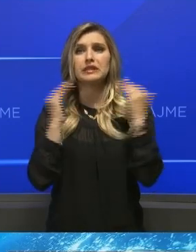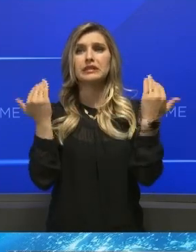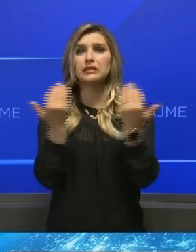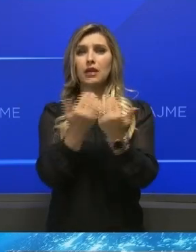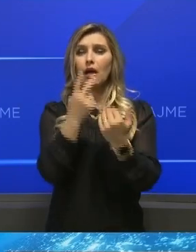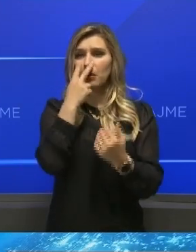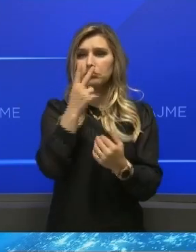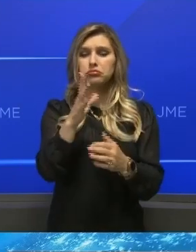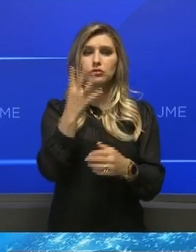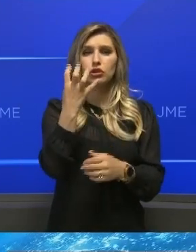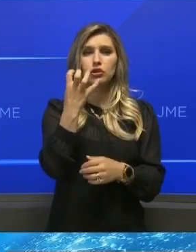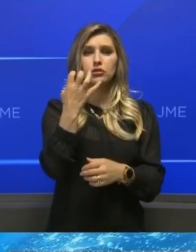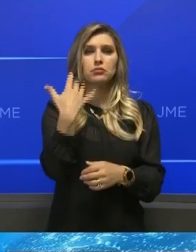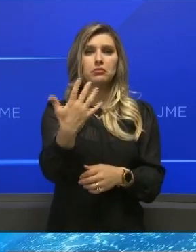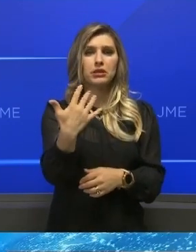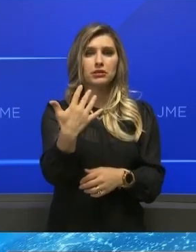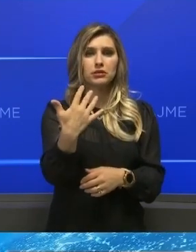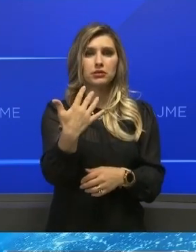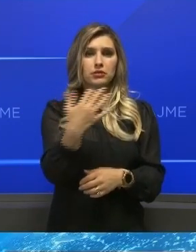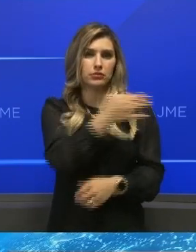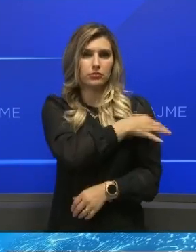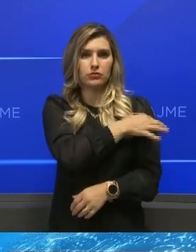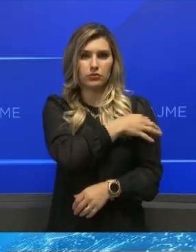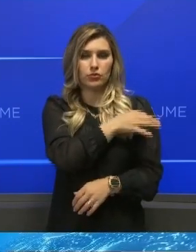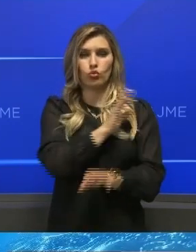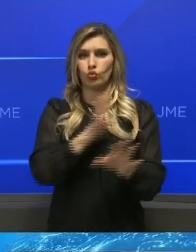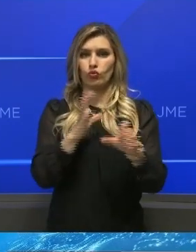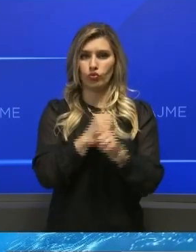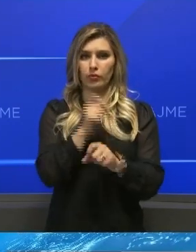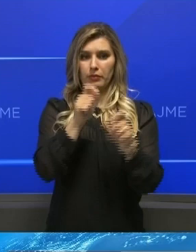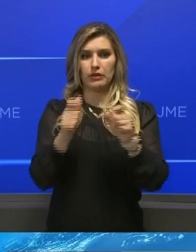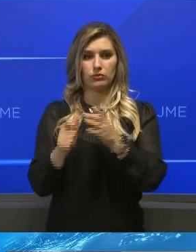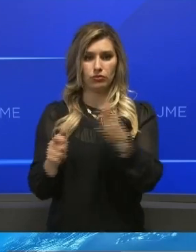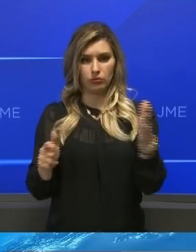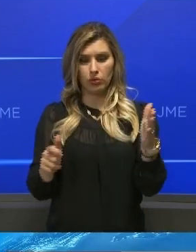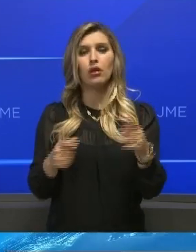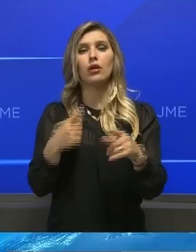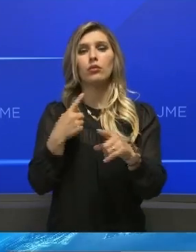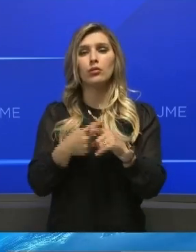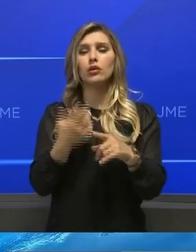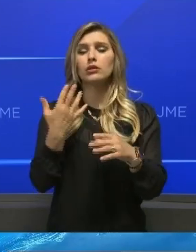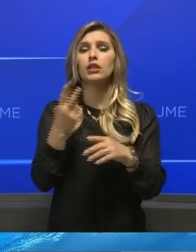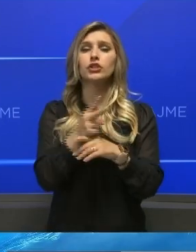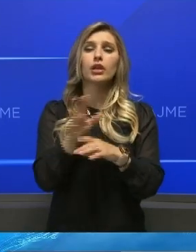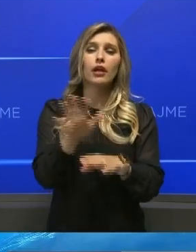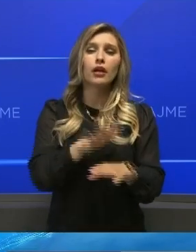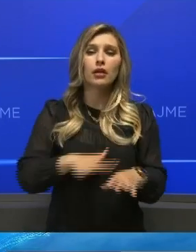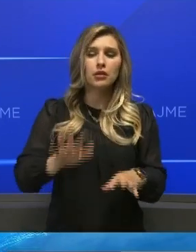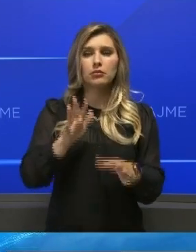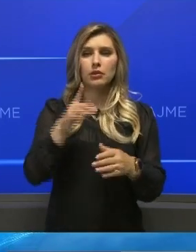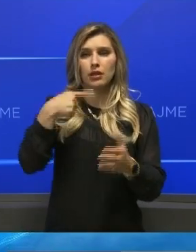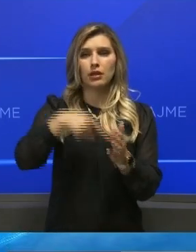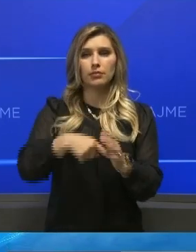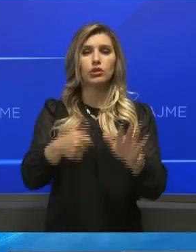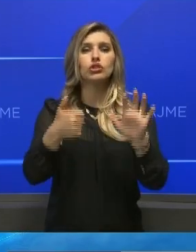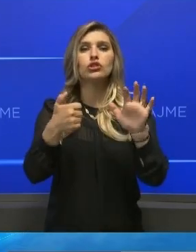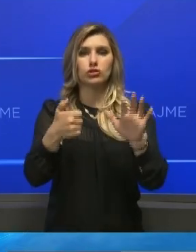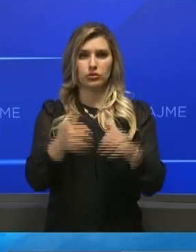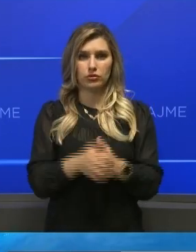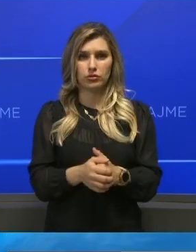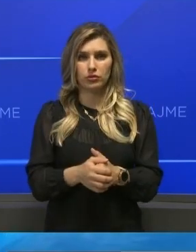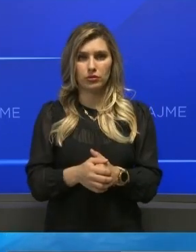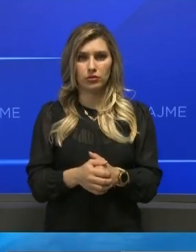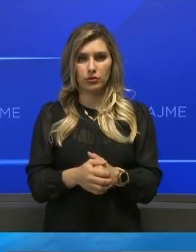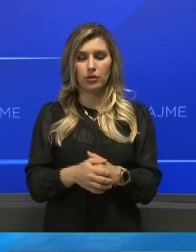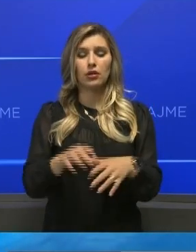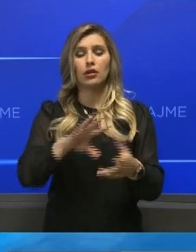një të tori në bi 450 të vaksinuar, dërsa nëse referome në nivellit vendin, kemi rrëth 1.600 të vaksinuar. Nga